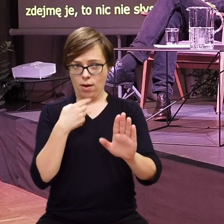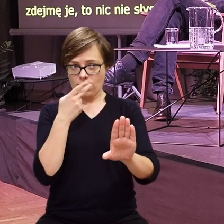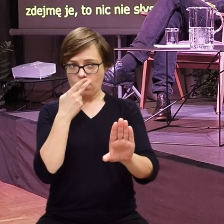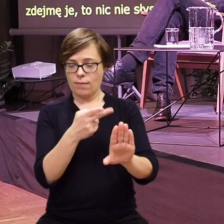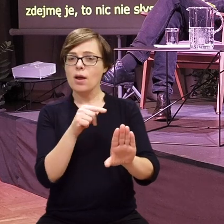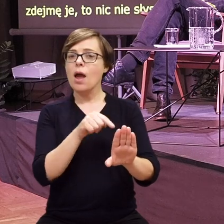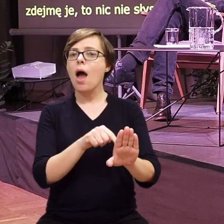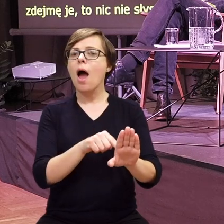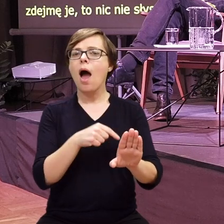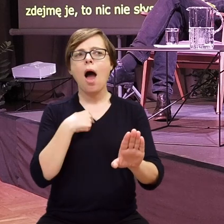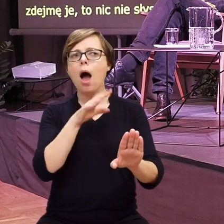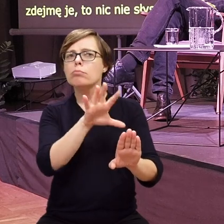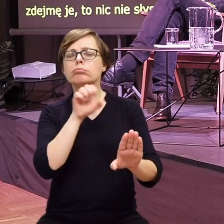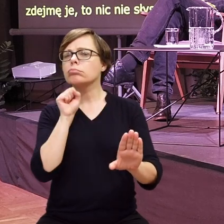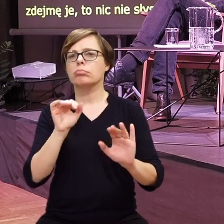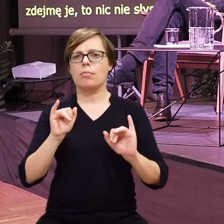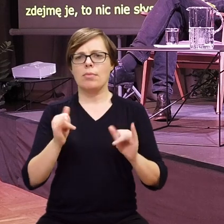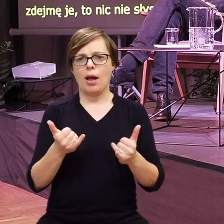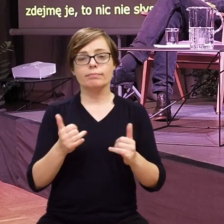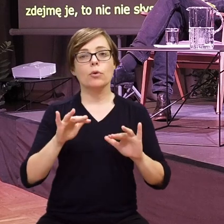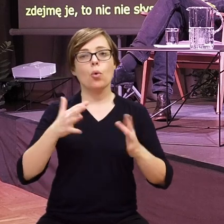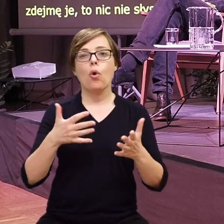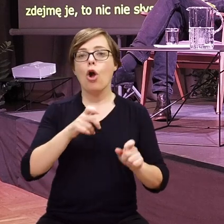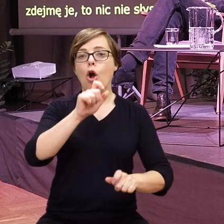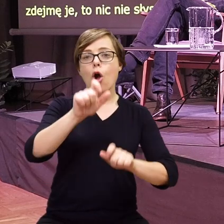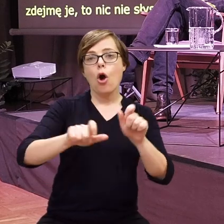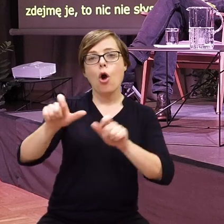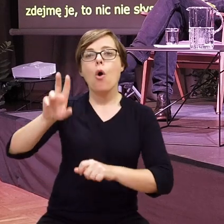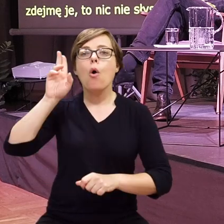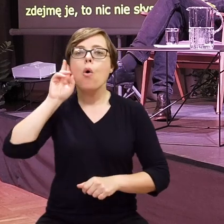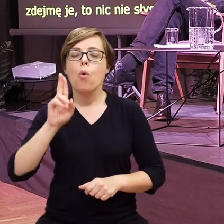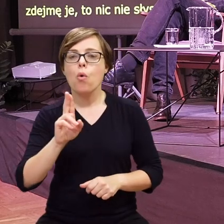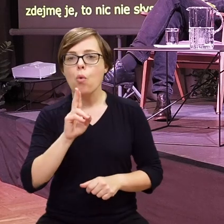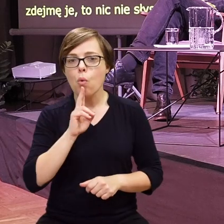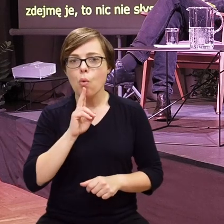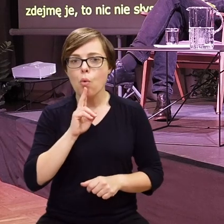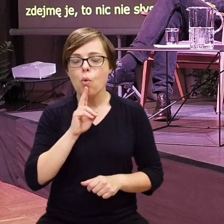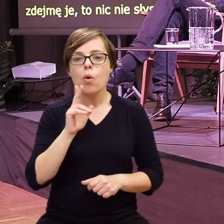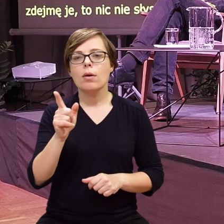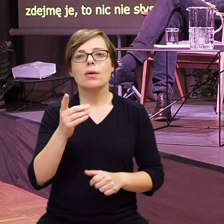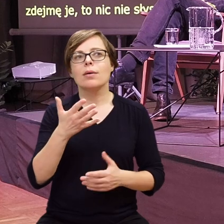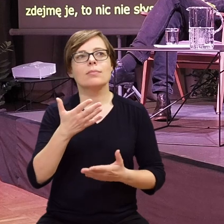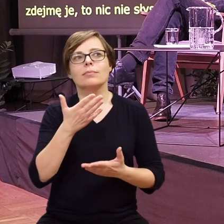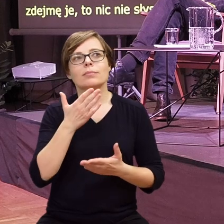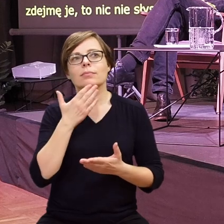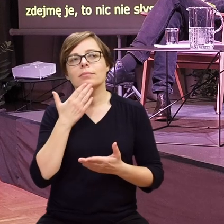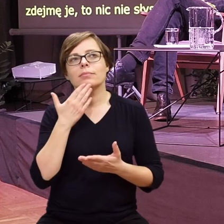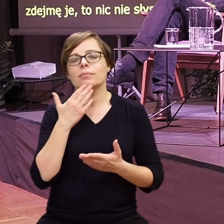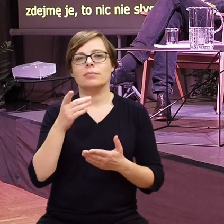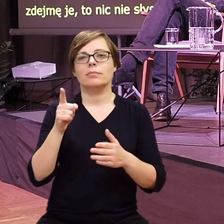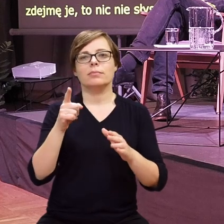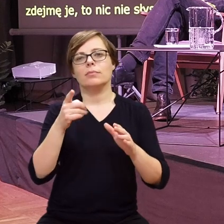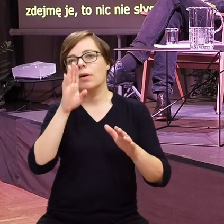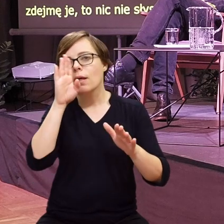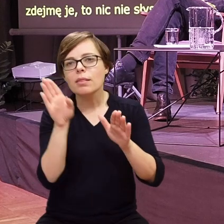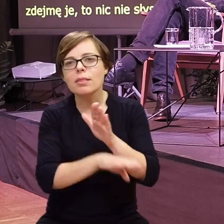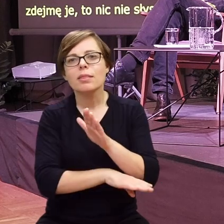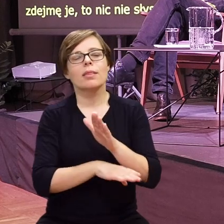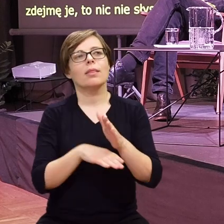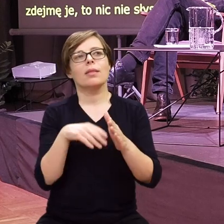że osoby głuche są bez wyrazu, niezauważalne,